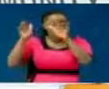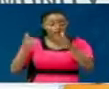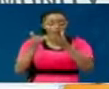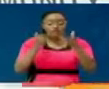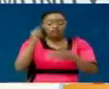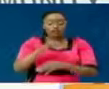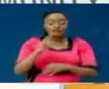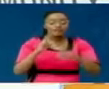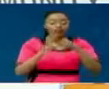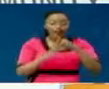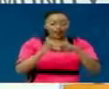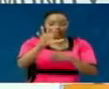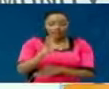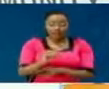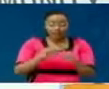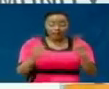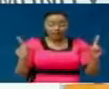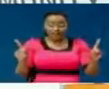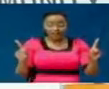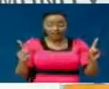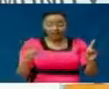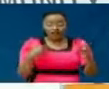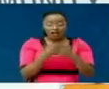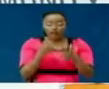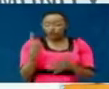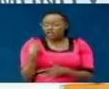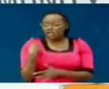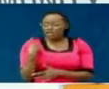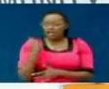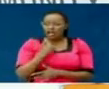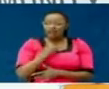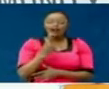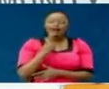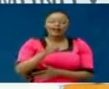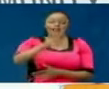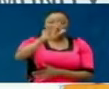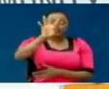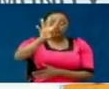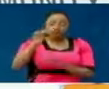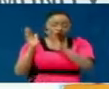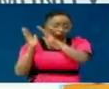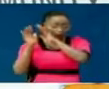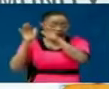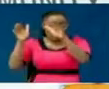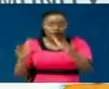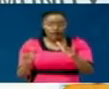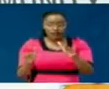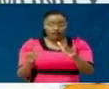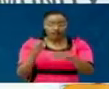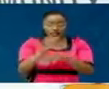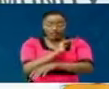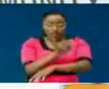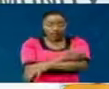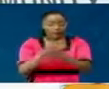I'm saying is 750. However, up to yesterday, we had 134 beds in those